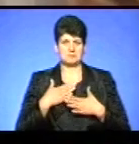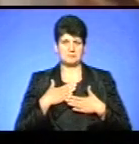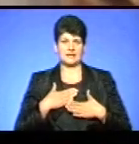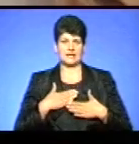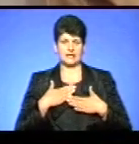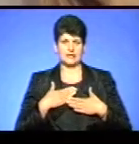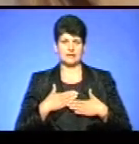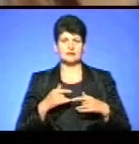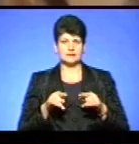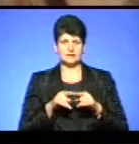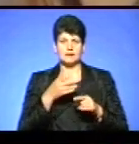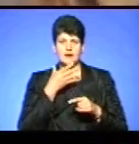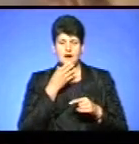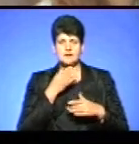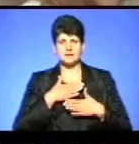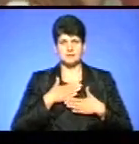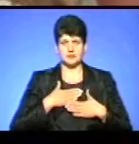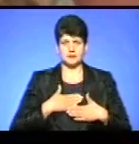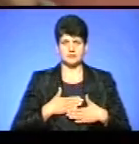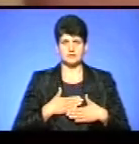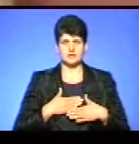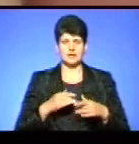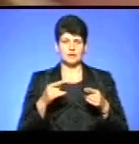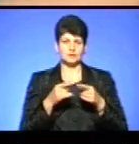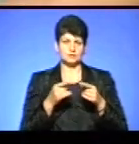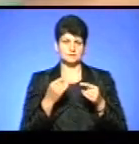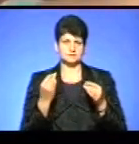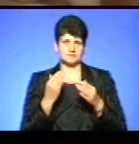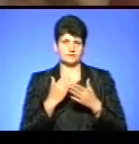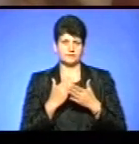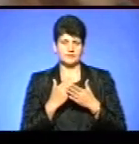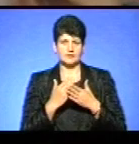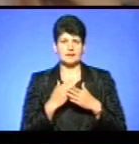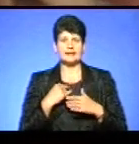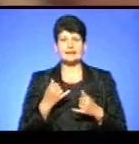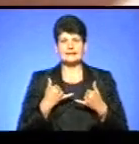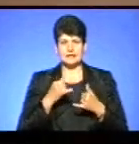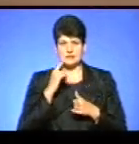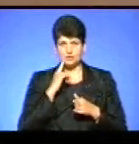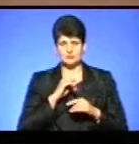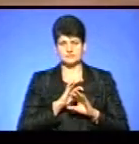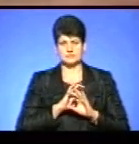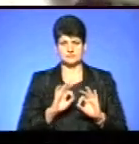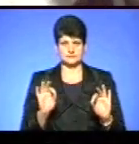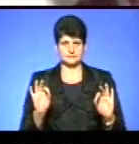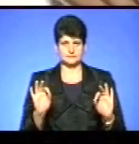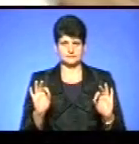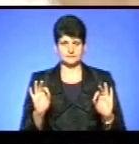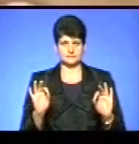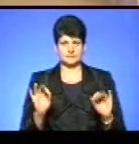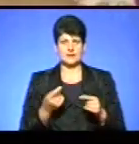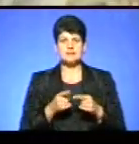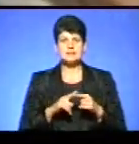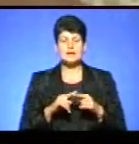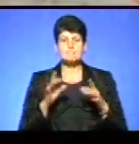Так, таке гарне, таке приємне. І кутик навіть такий є. Тобто для зручності взагалі ідеально. Такий